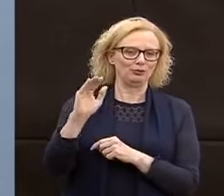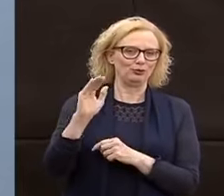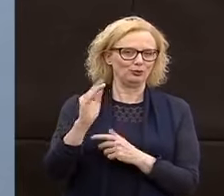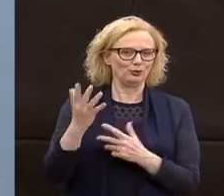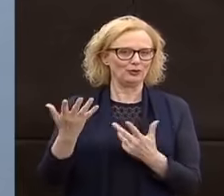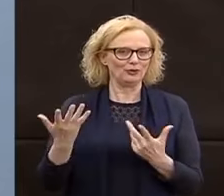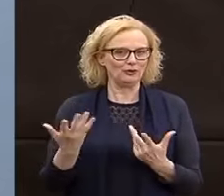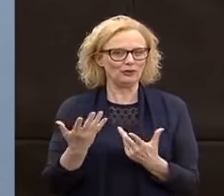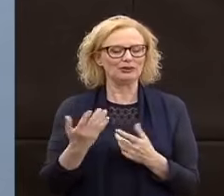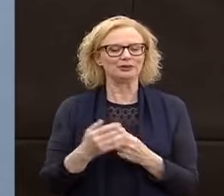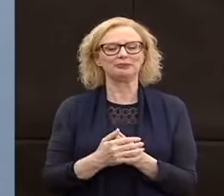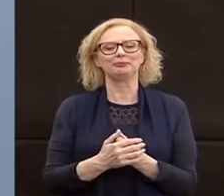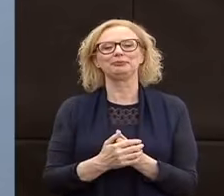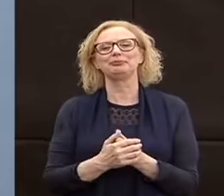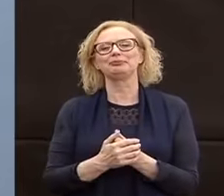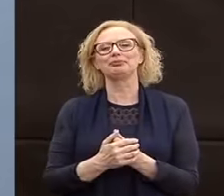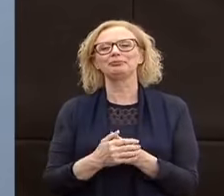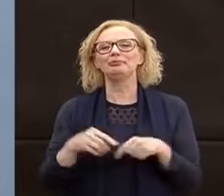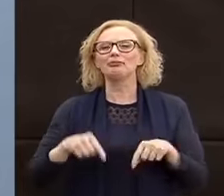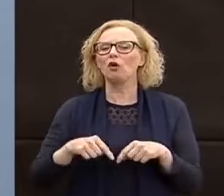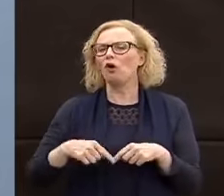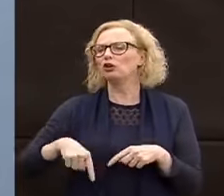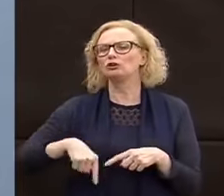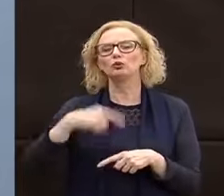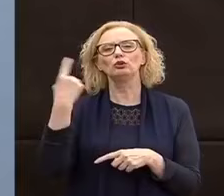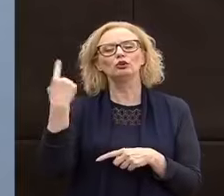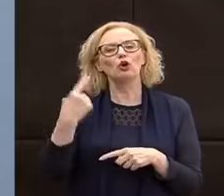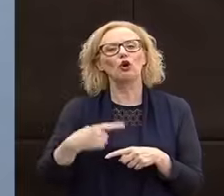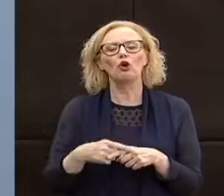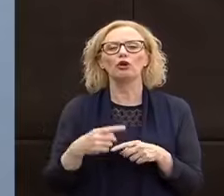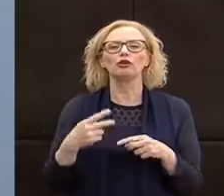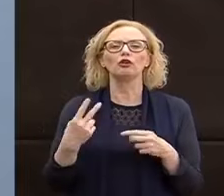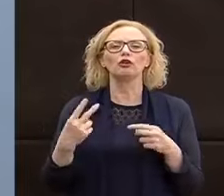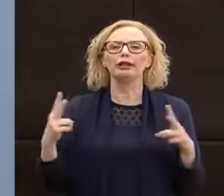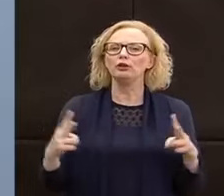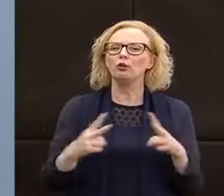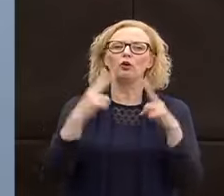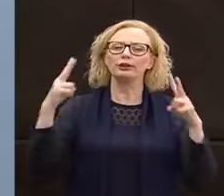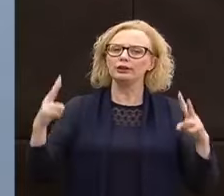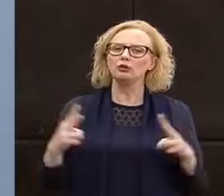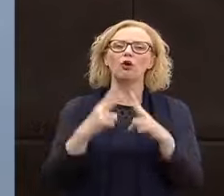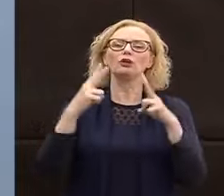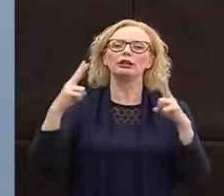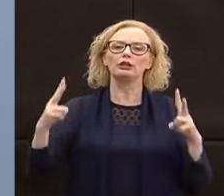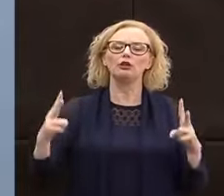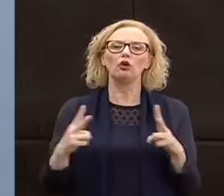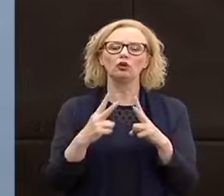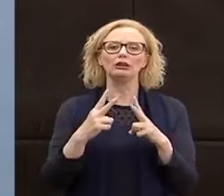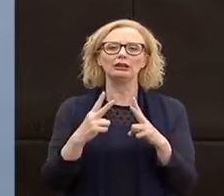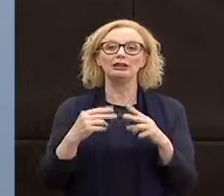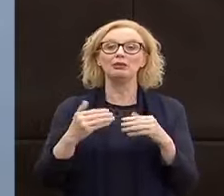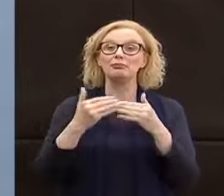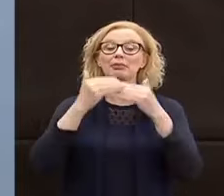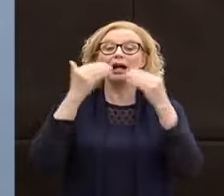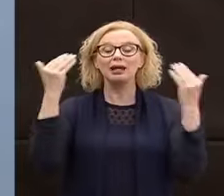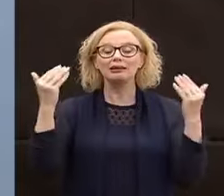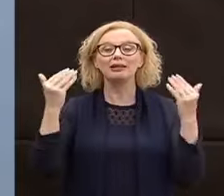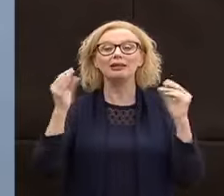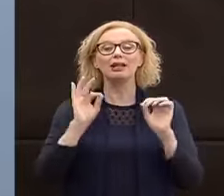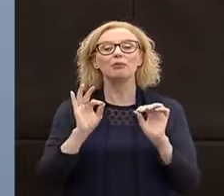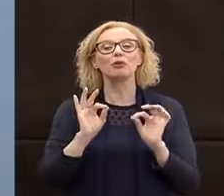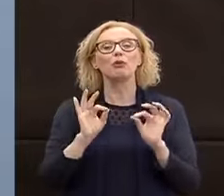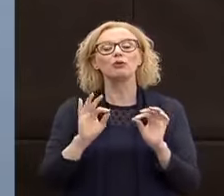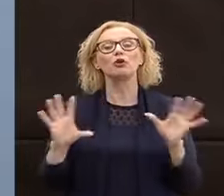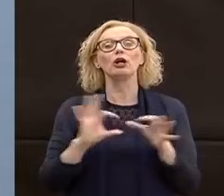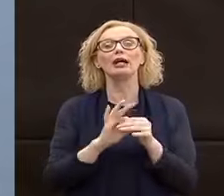futuro. Oggi è stata una giornata con diversi incontri. Abbiamo incontrato stamattina sul testo